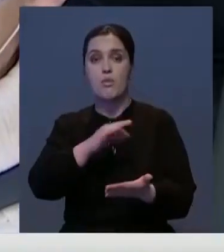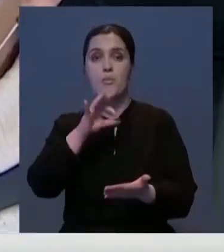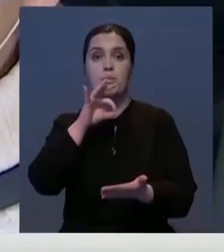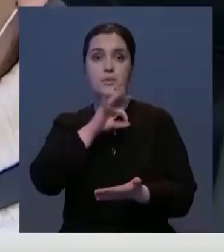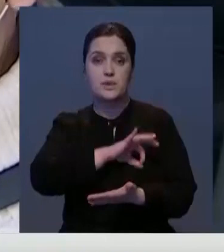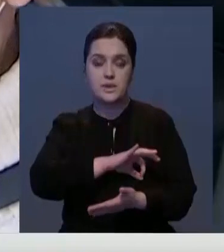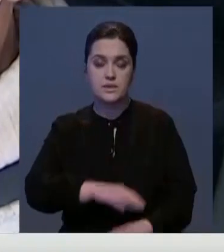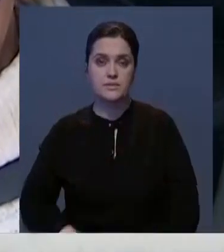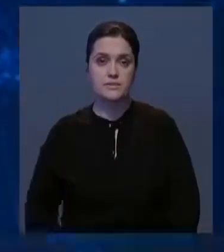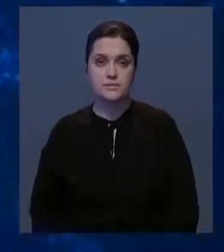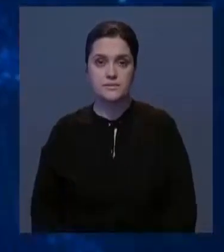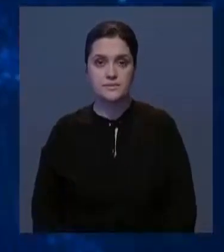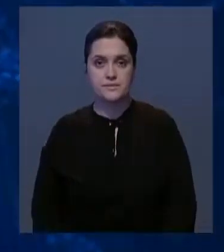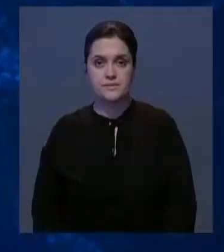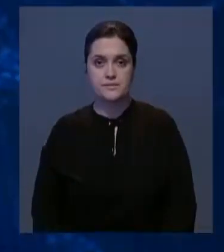препарата.